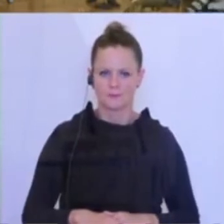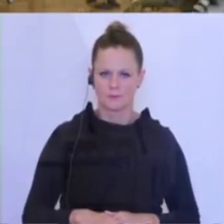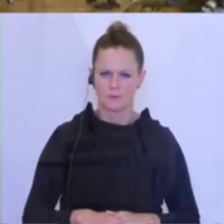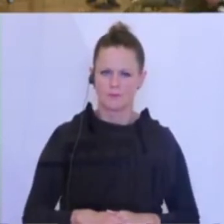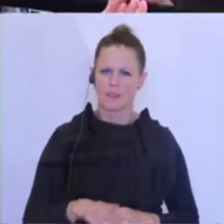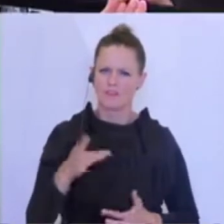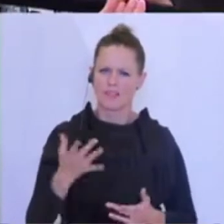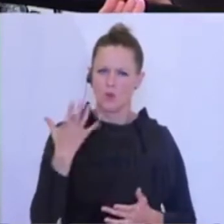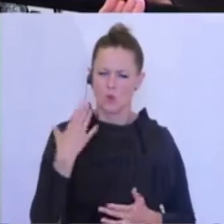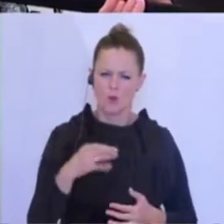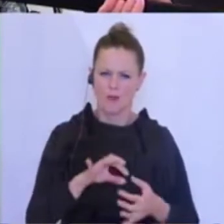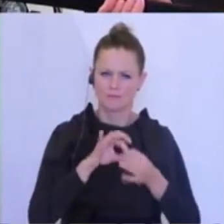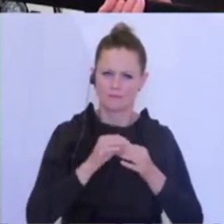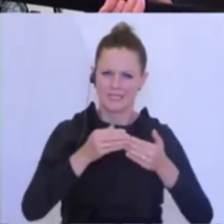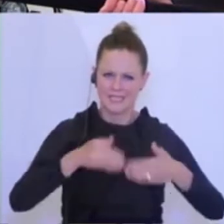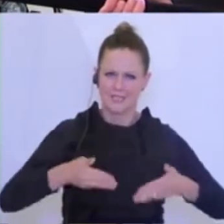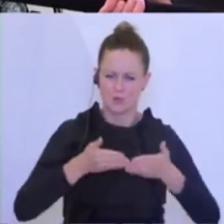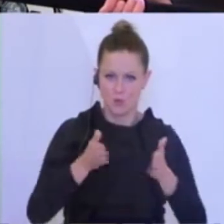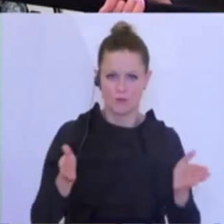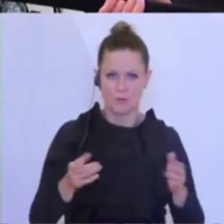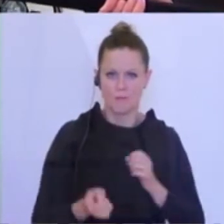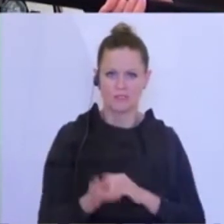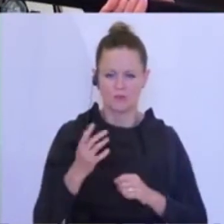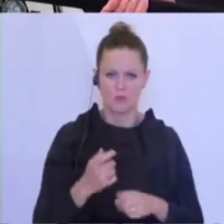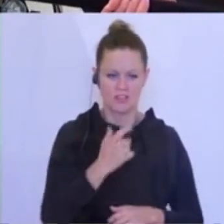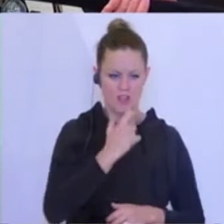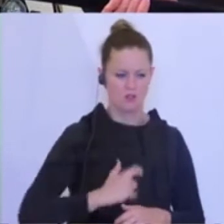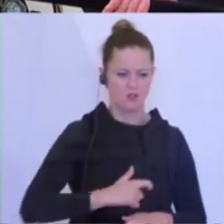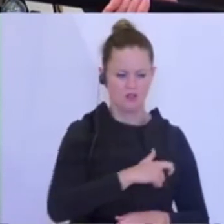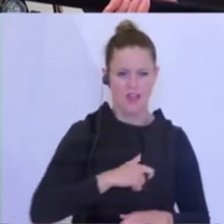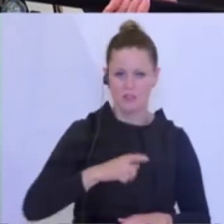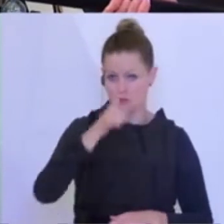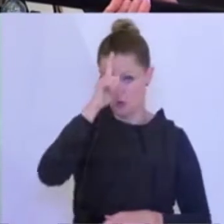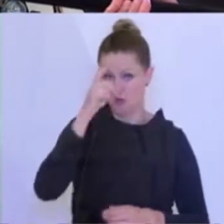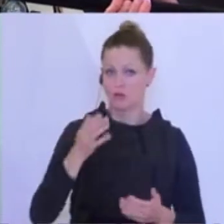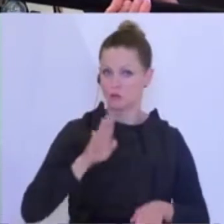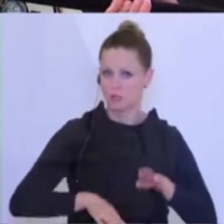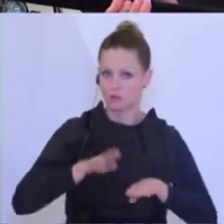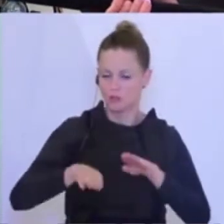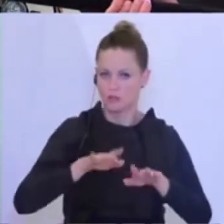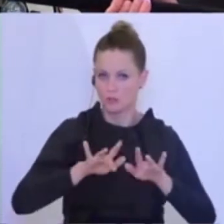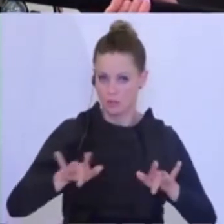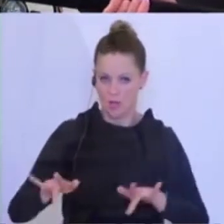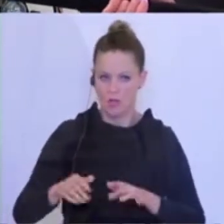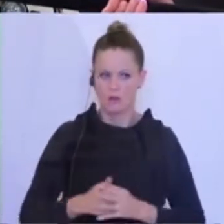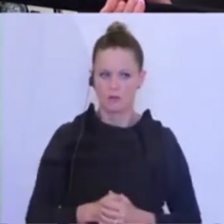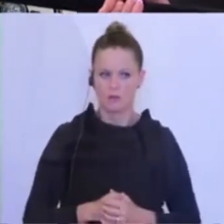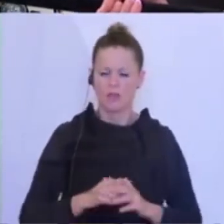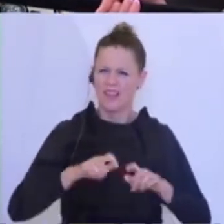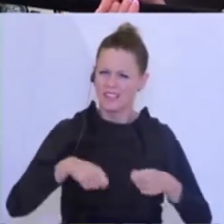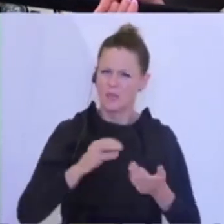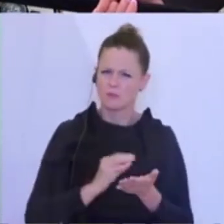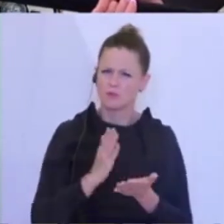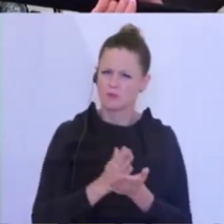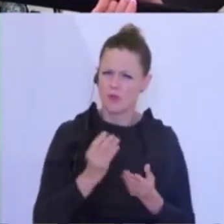Vielleicht noch einmal auf die Grenzöffnungen. Es hat sich gerade in Richtung Schweiz, Deutschland offenbar einiges getan. Gibt es trotzdem schon